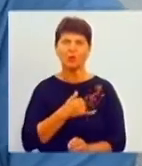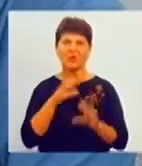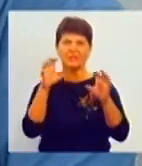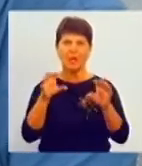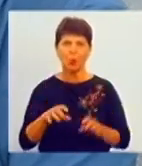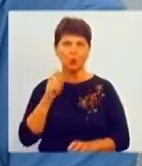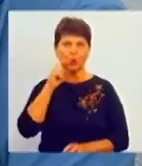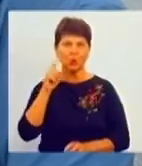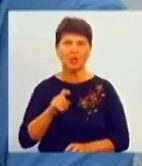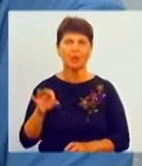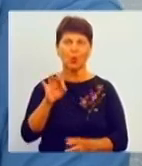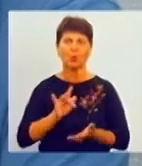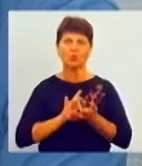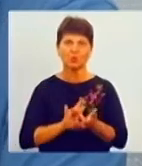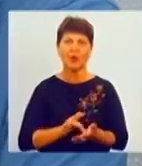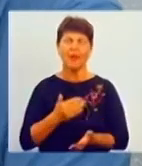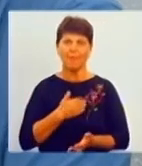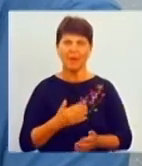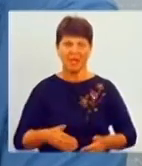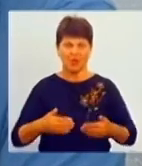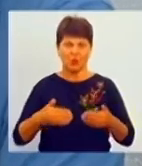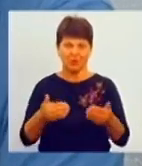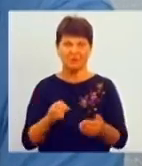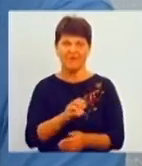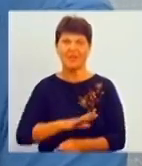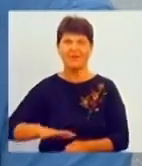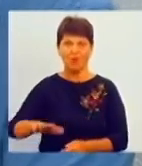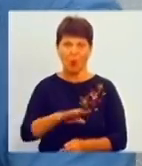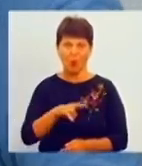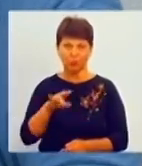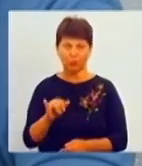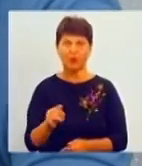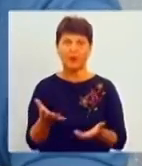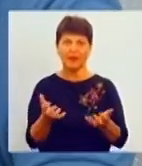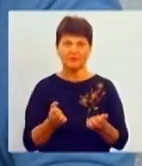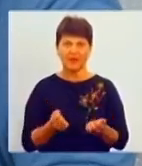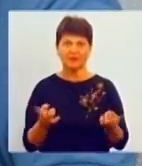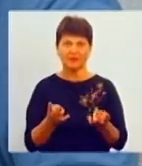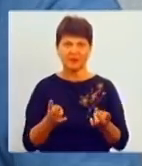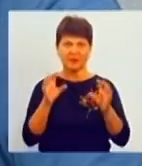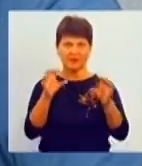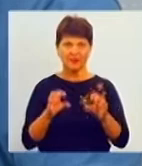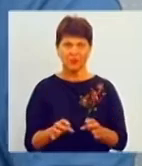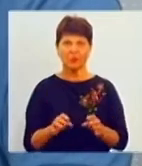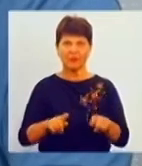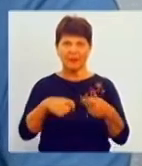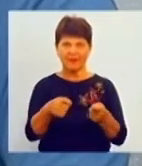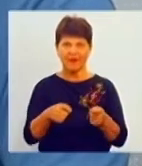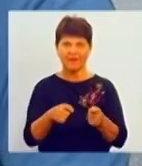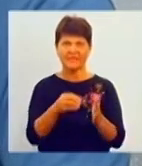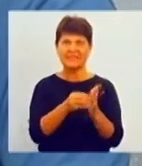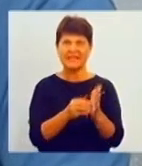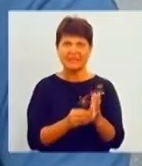рухаємося в Європу, їм потрібно було, я просився в тому році, прийняти закон, який би нам надав даже вірну статистику, тому що ми